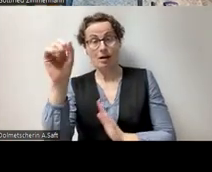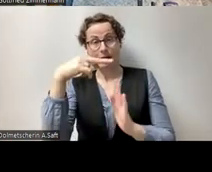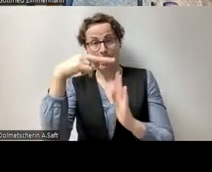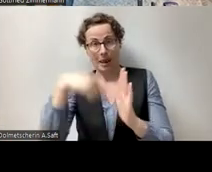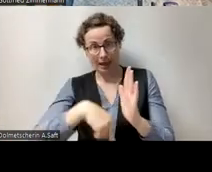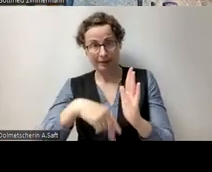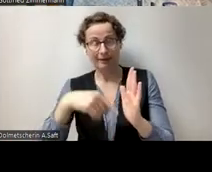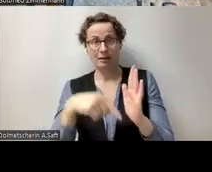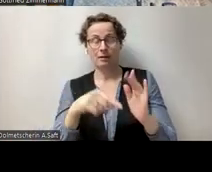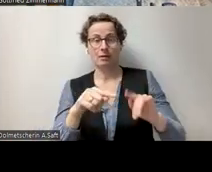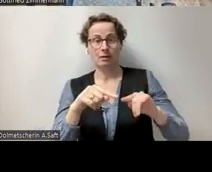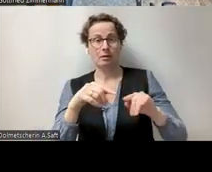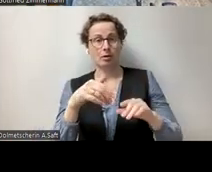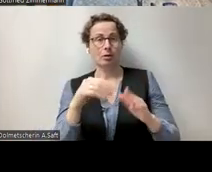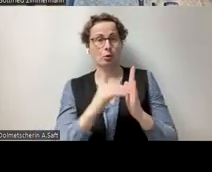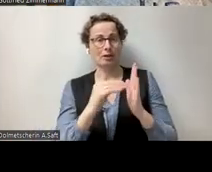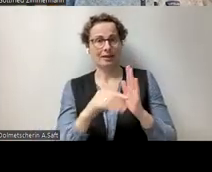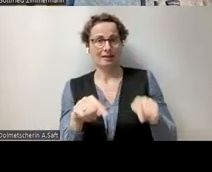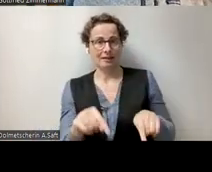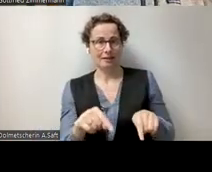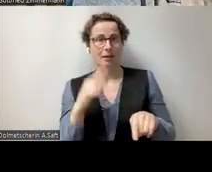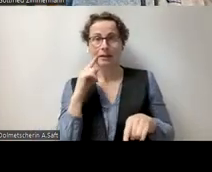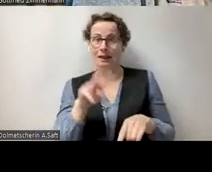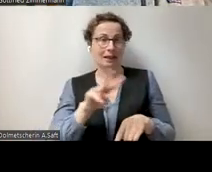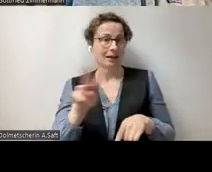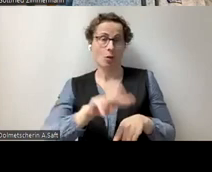die Notizen sehen kann. Also ich kann das mal zeigen.